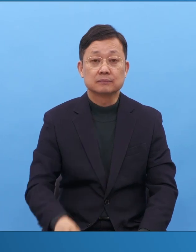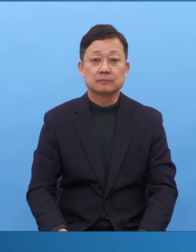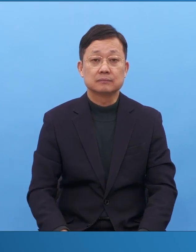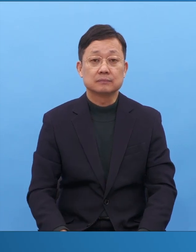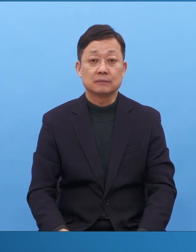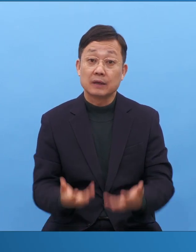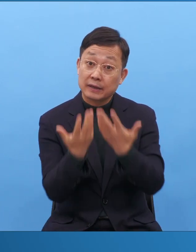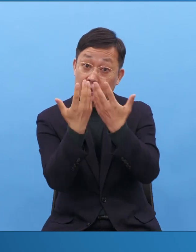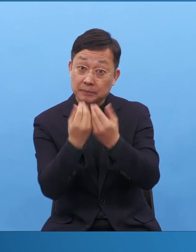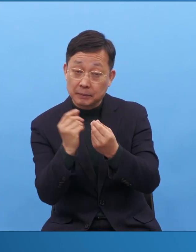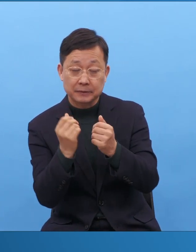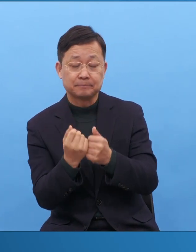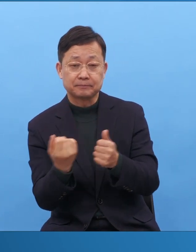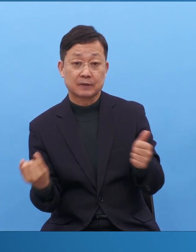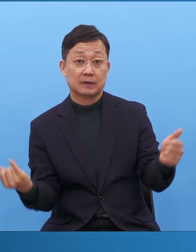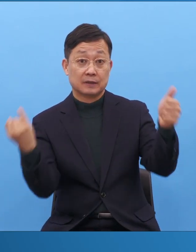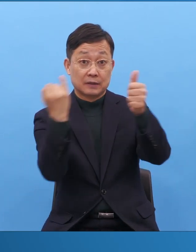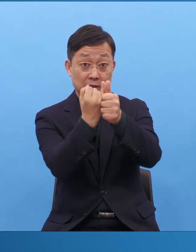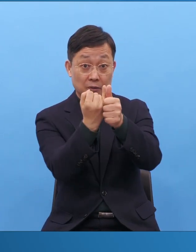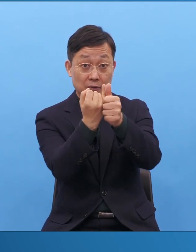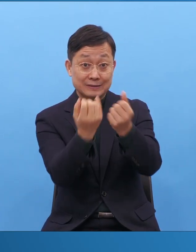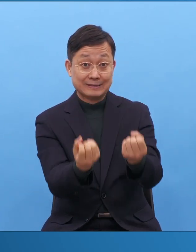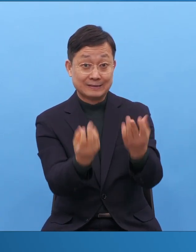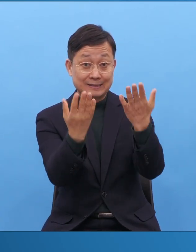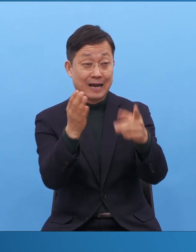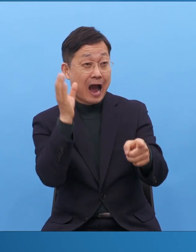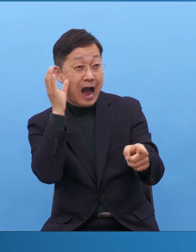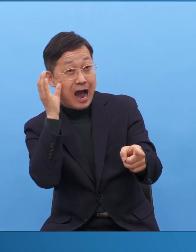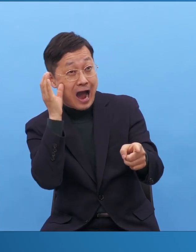결혼하기 전에 24 되잖아요. 하고 난 뒤 안 돼서 그렇지.